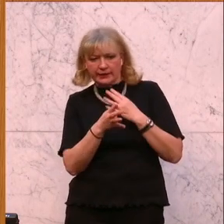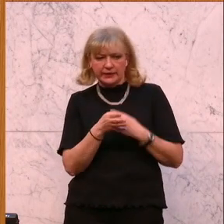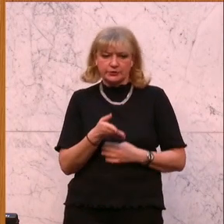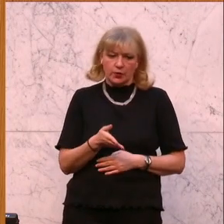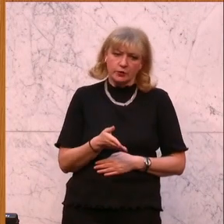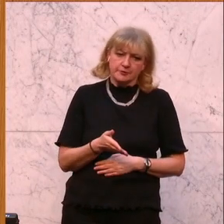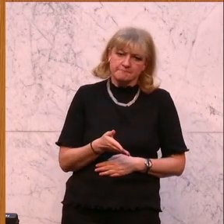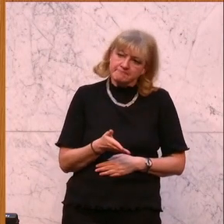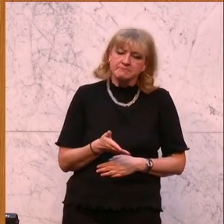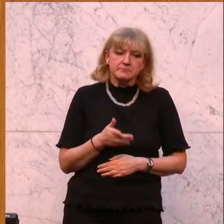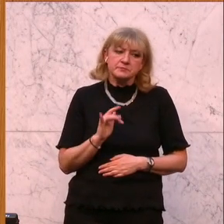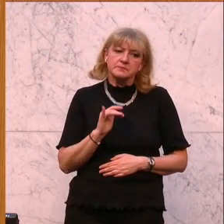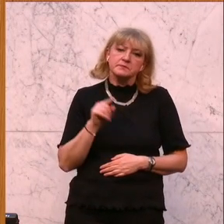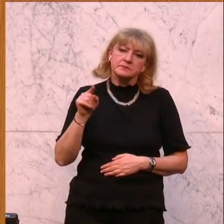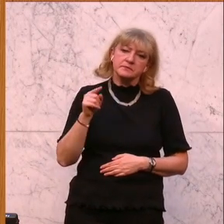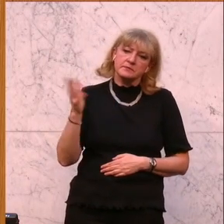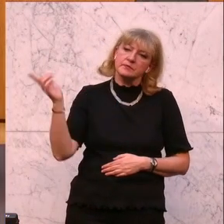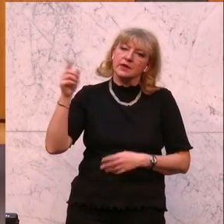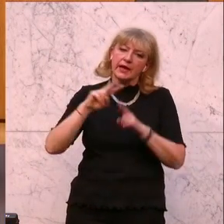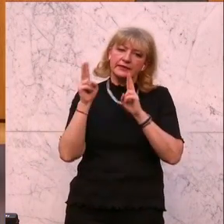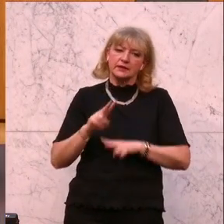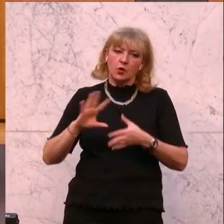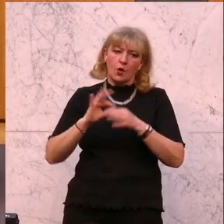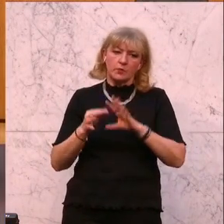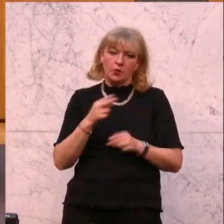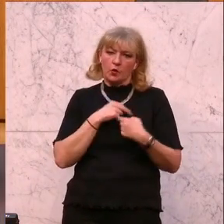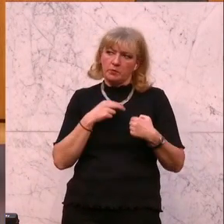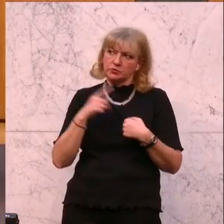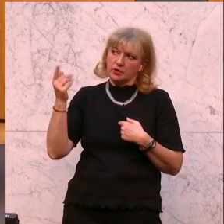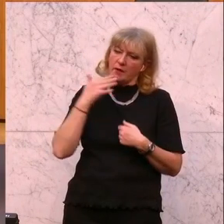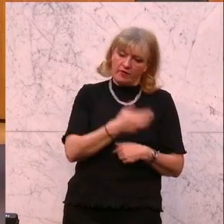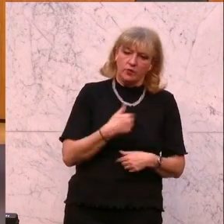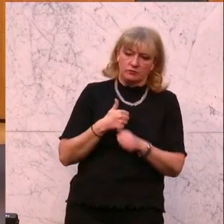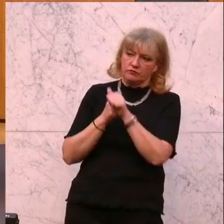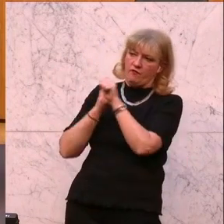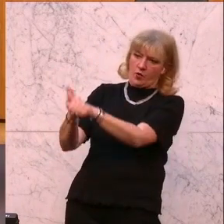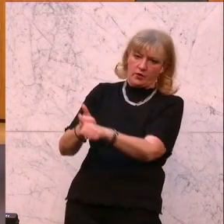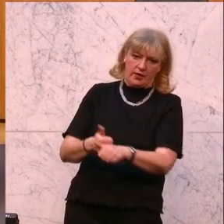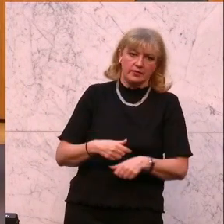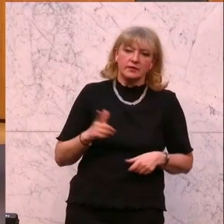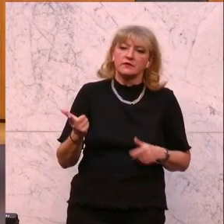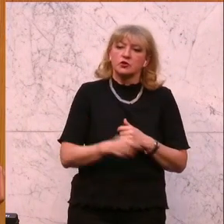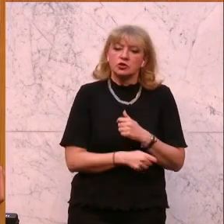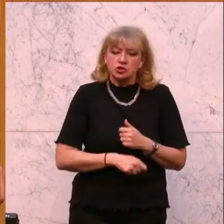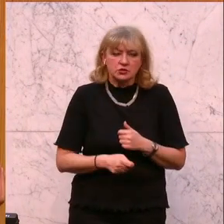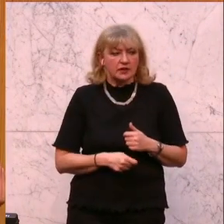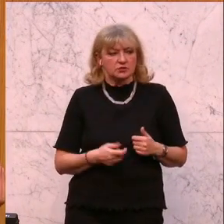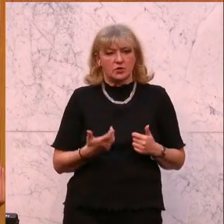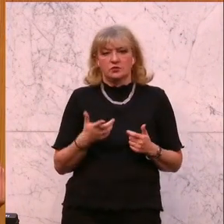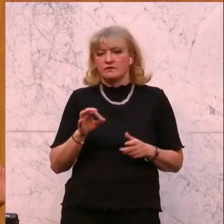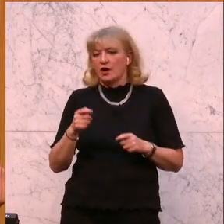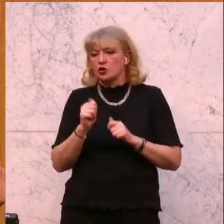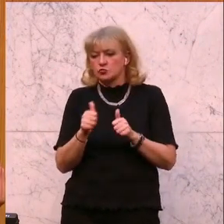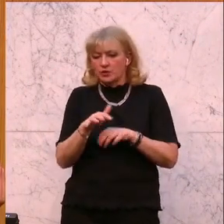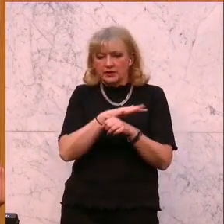den Empfehlungen des Internationalen Olympischen Komitees folgen und auch für Sanktionen auf